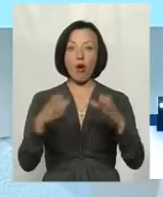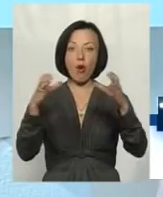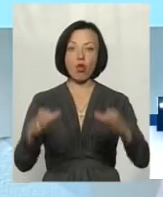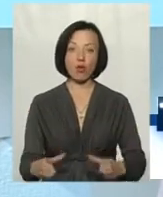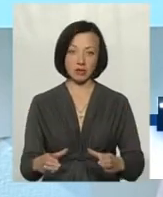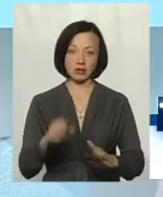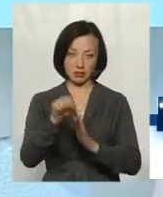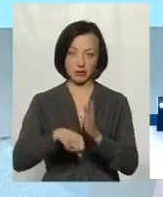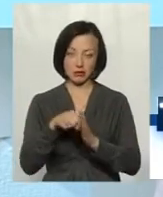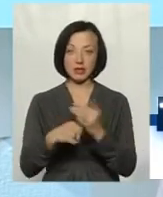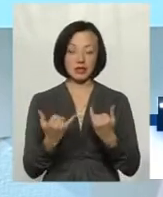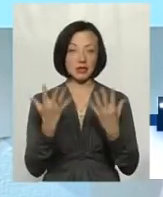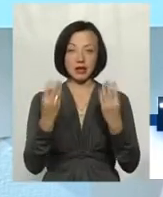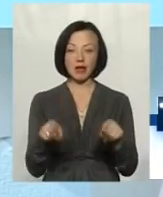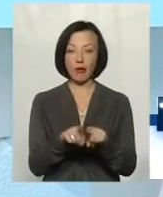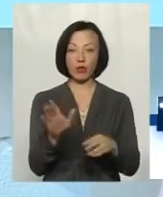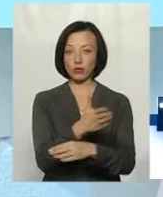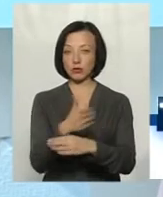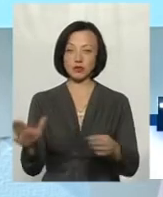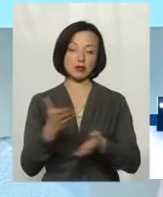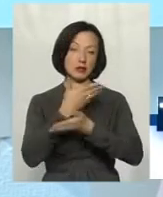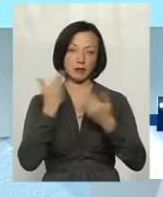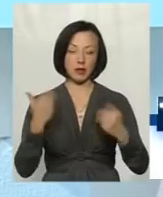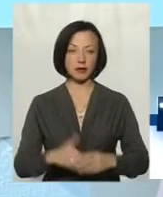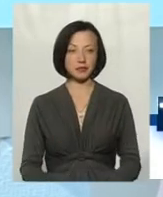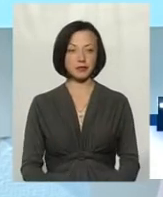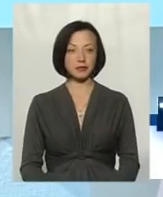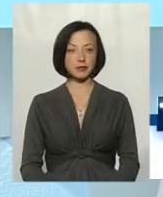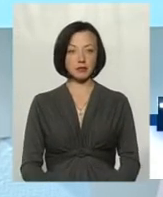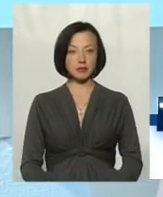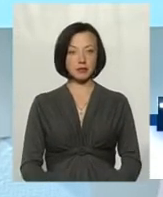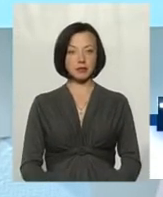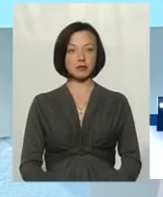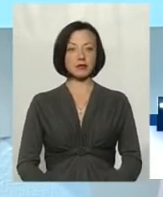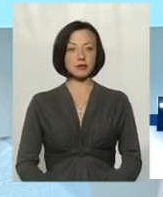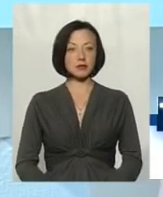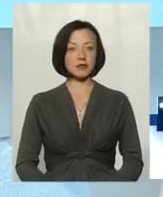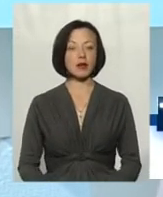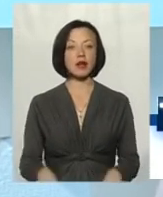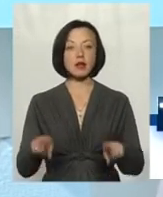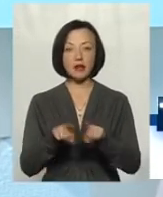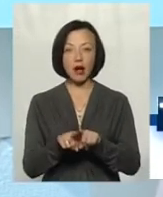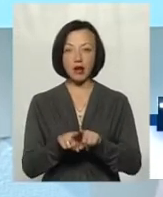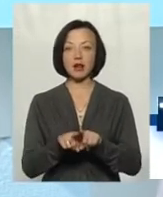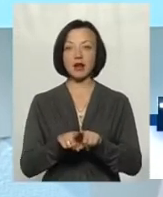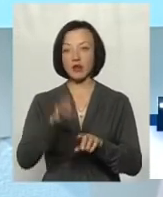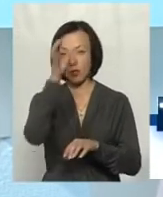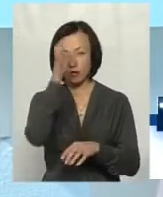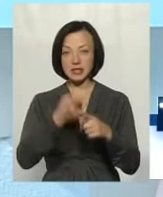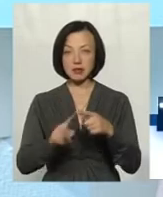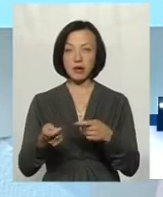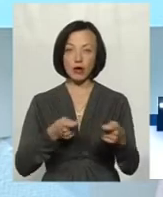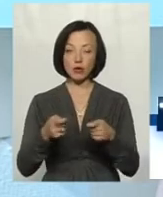колодязь. На даний час такої в законодавстві немає межі, але так і гідроігологи, так і цим керуються.